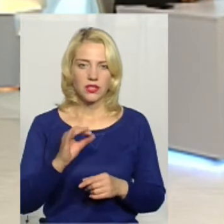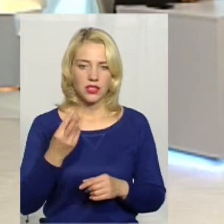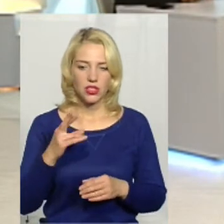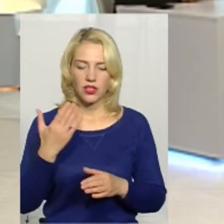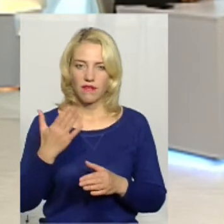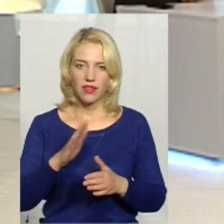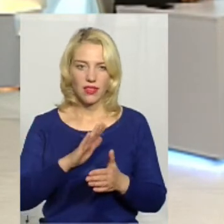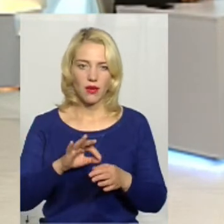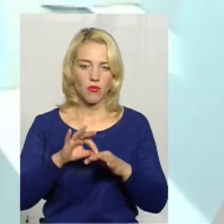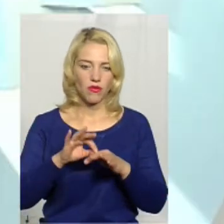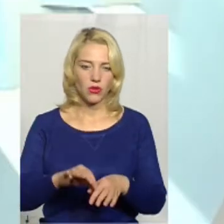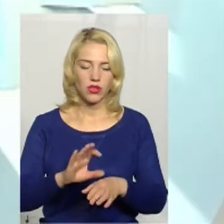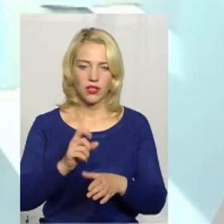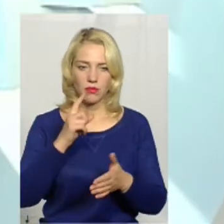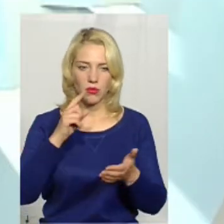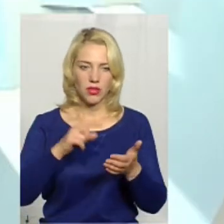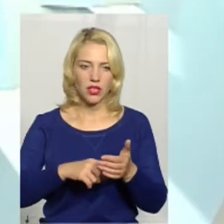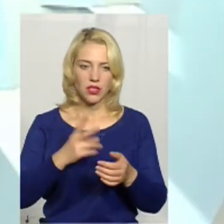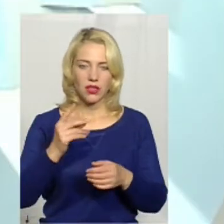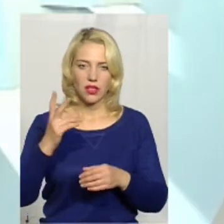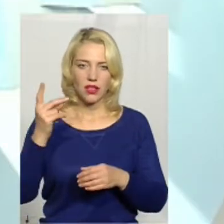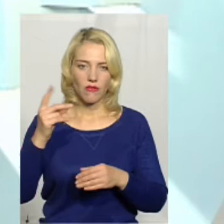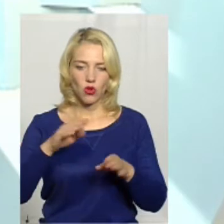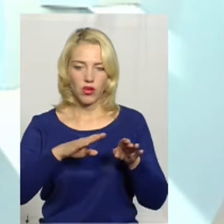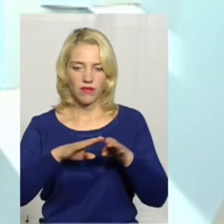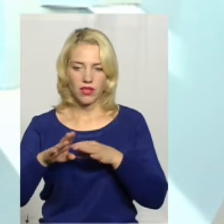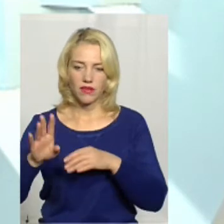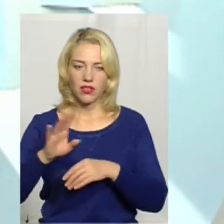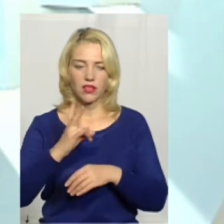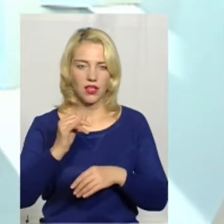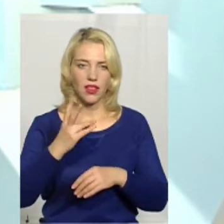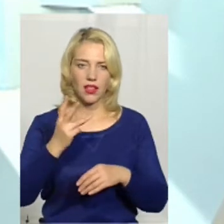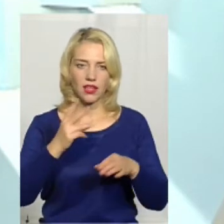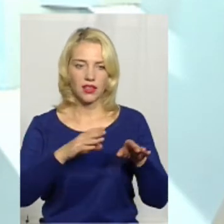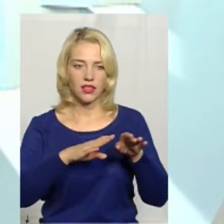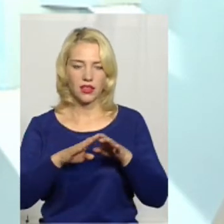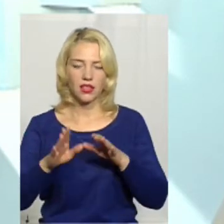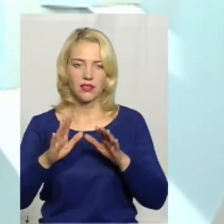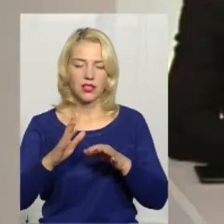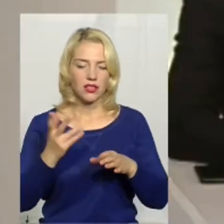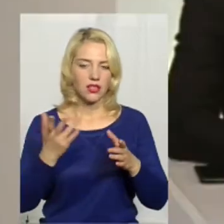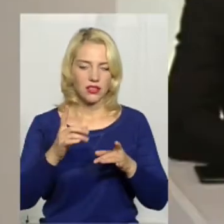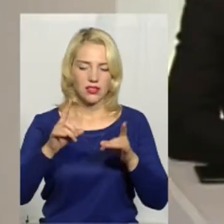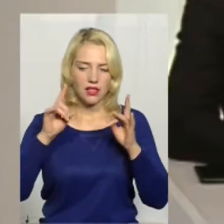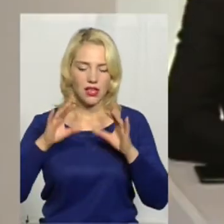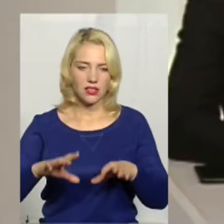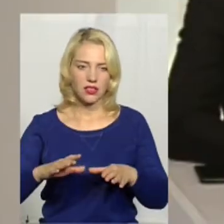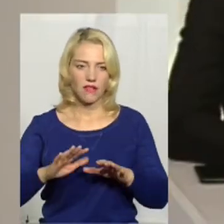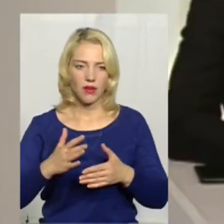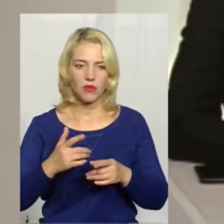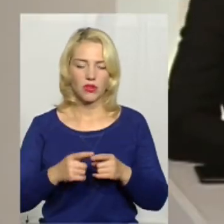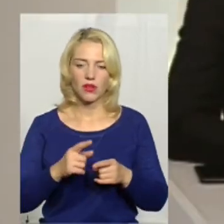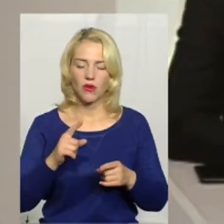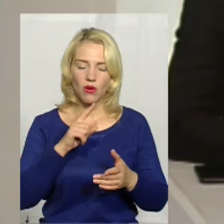хворий не попаде ні на вторинну, ні на теративну допомогу. Тільки в ястрних або невідкладних випадках. Тобто до 1 квітня це обов'язково зробити